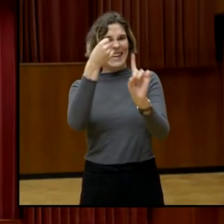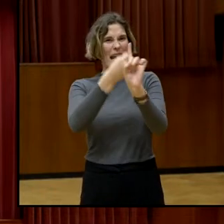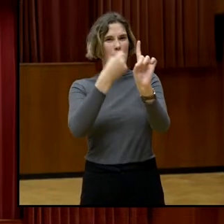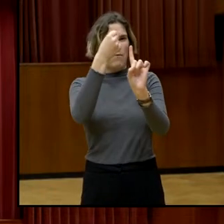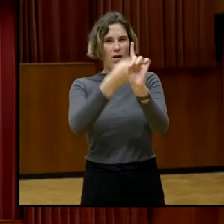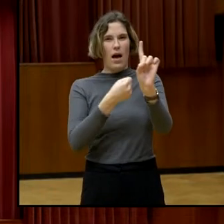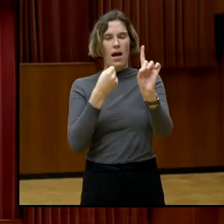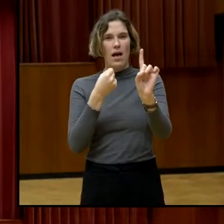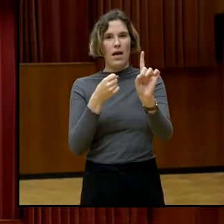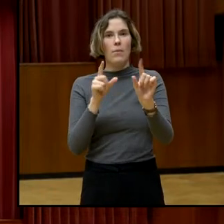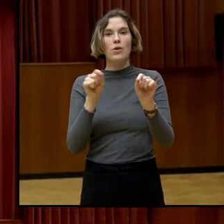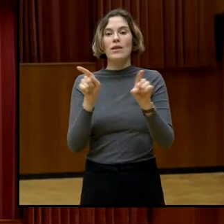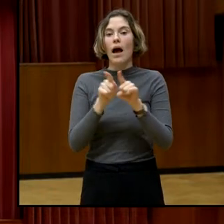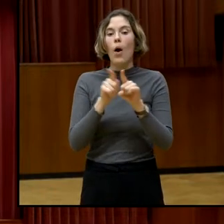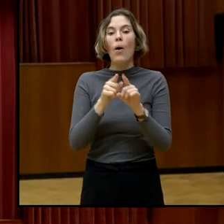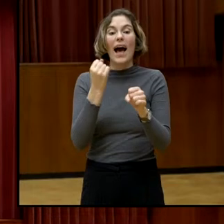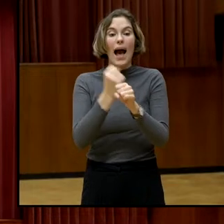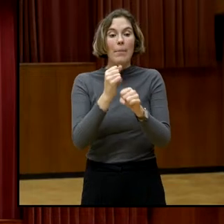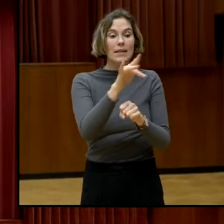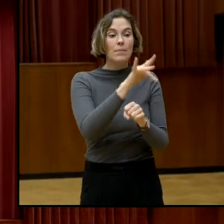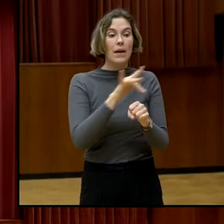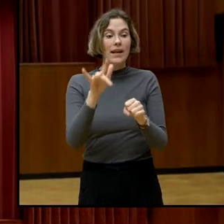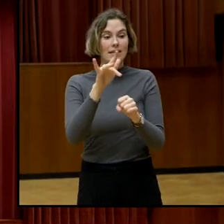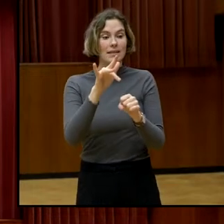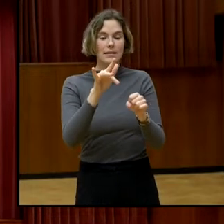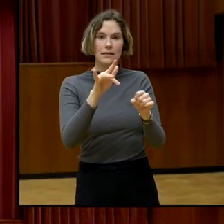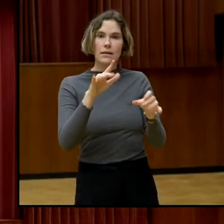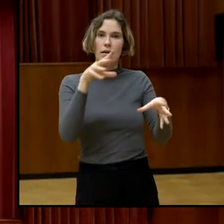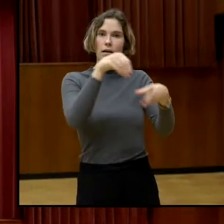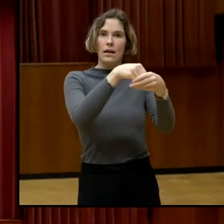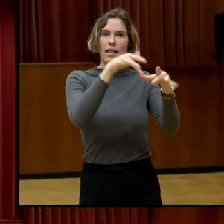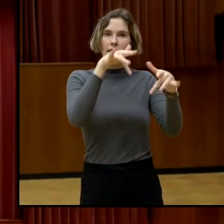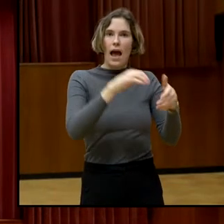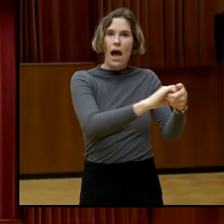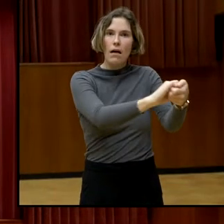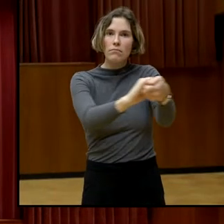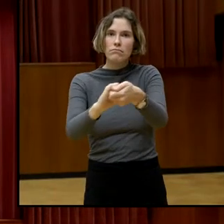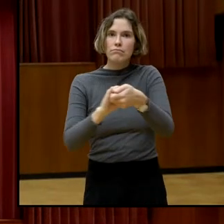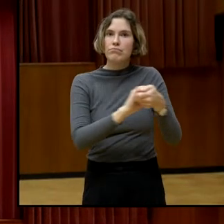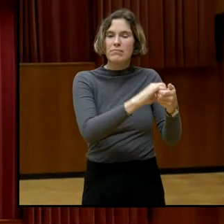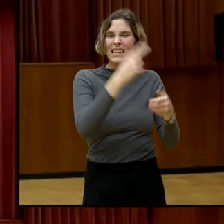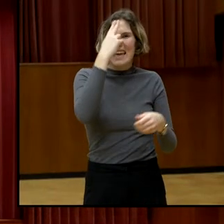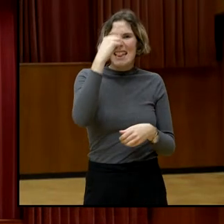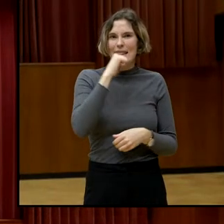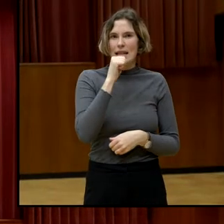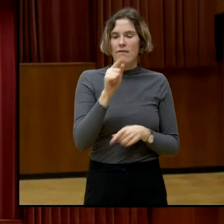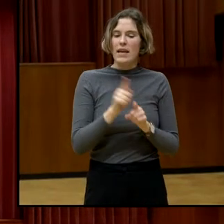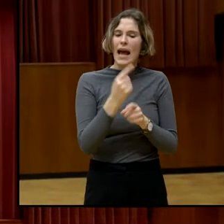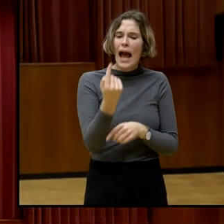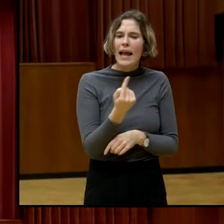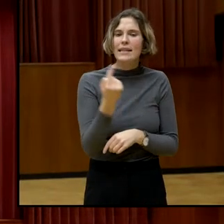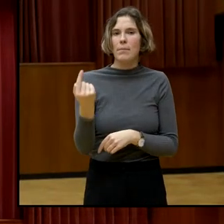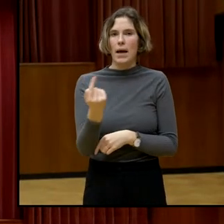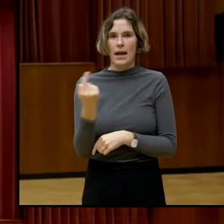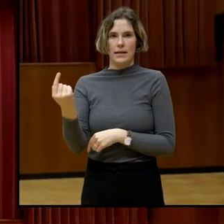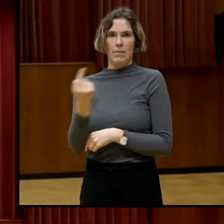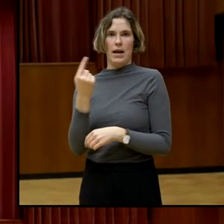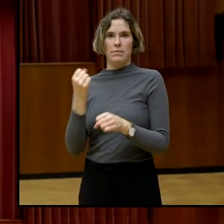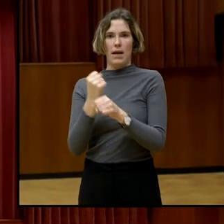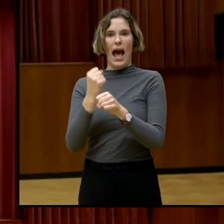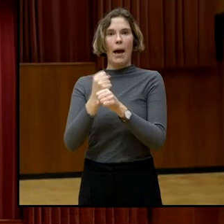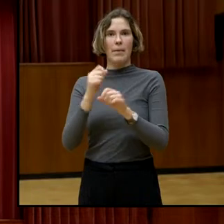Arbeitsplatz, die ein Kollektiv am Arbeitsplatz, also die das ja nicht einmal kennen und das einfach diese neue